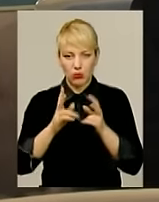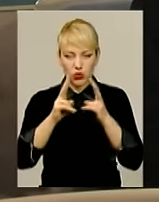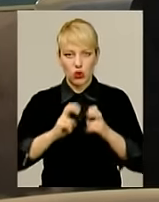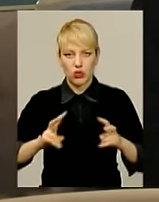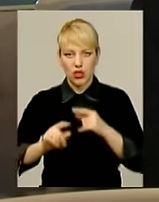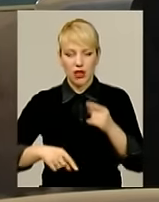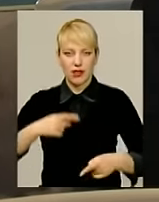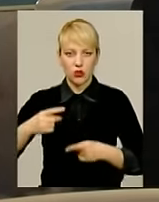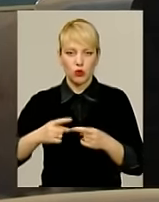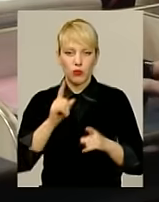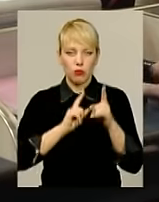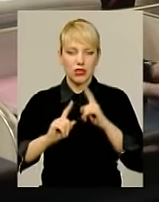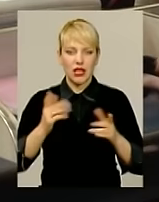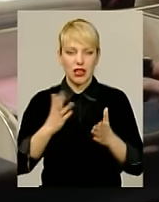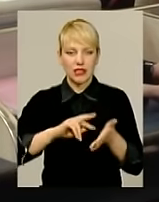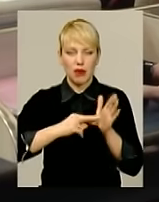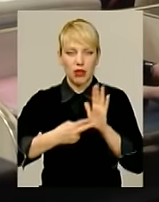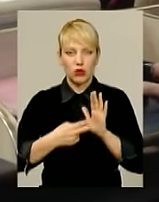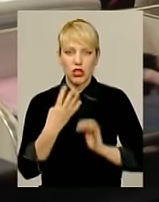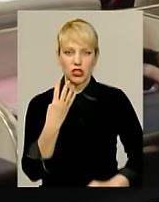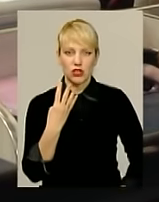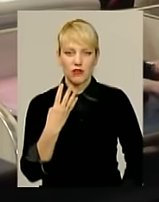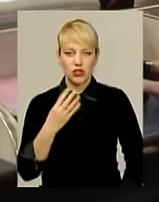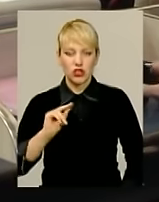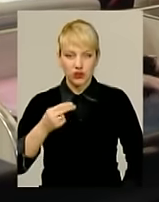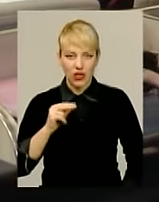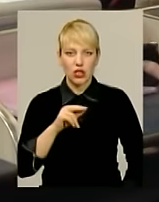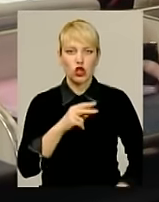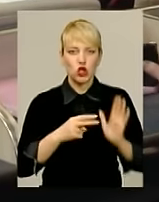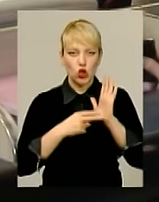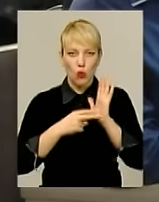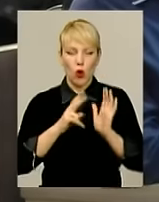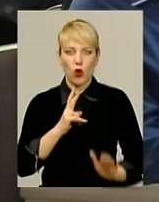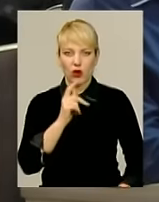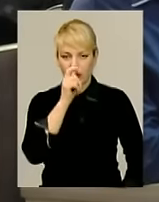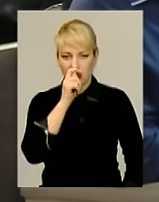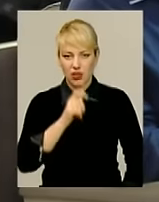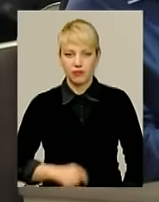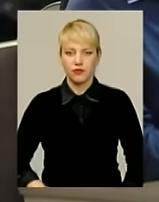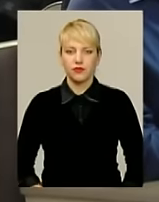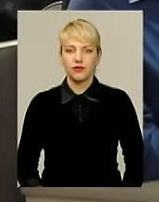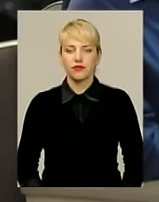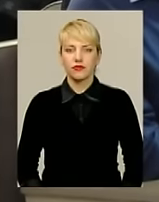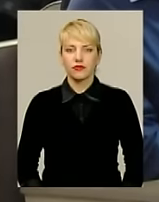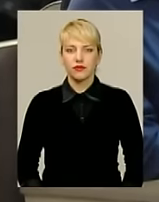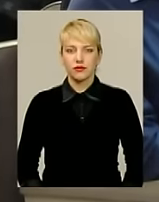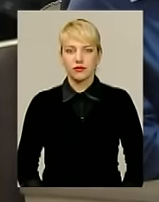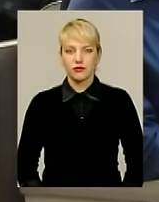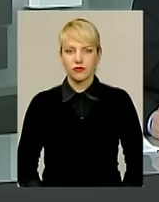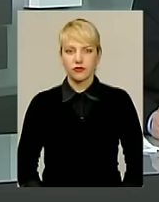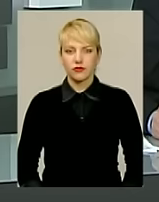його на наступному засіданні, яке заплановане на 4-7 квітня. Анна Михайловська, Андрій Лазарук для інформаційного випуску.